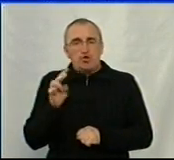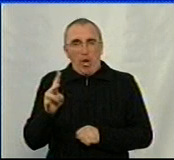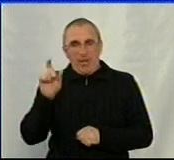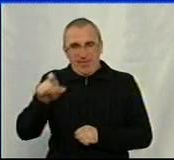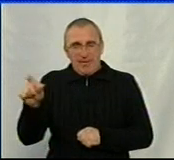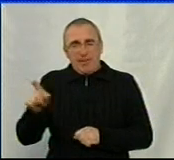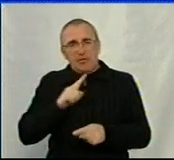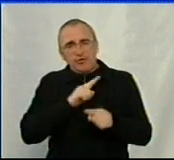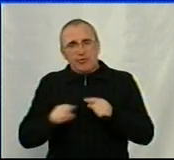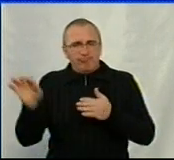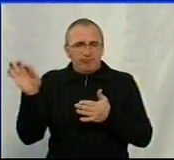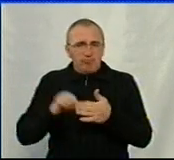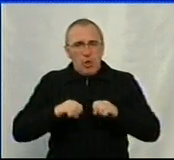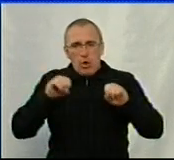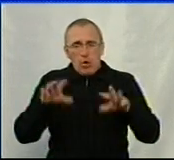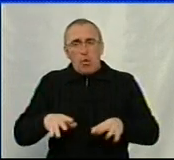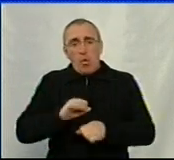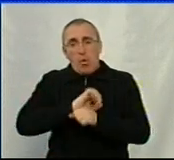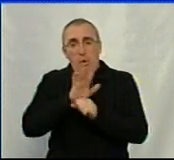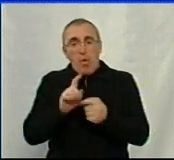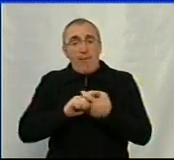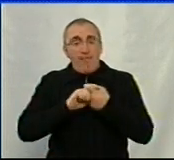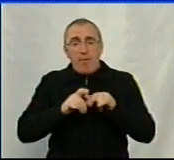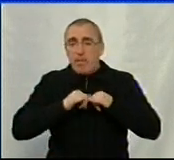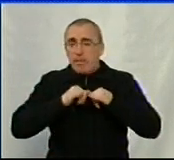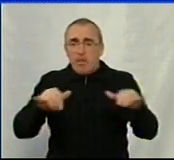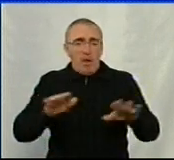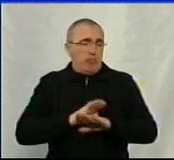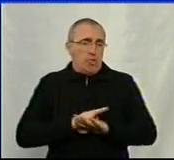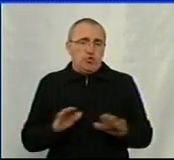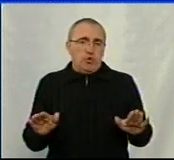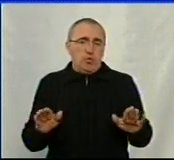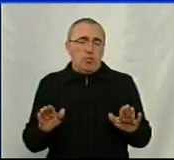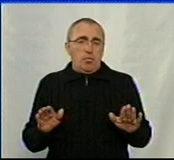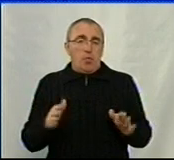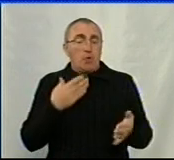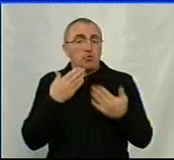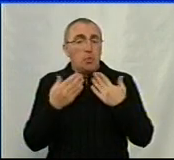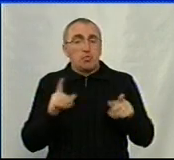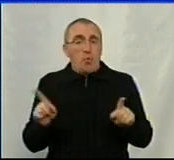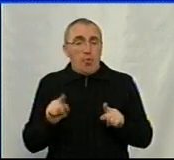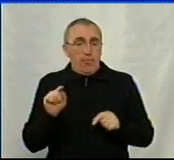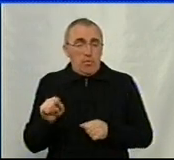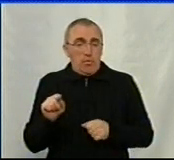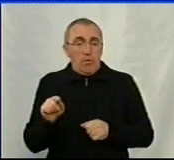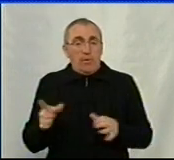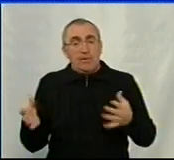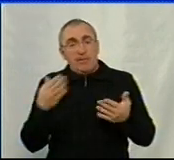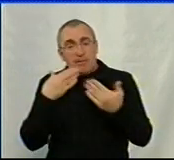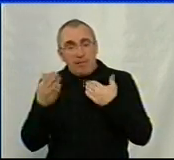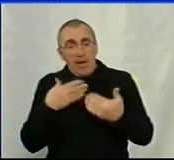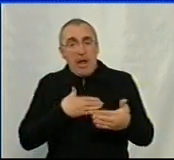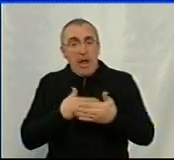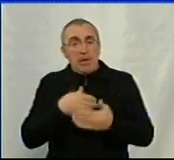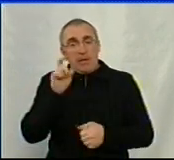швидко необхідні рішення для того, щоб коронавірусна інфекція не поширювалась. А стосовно спілкування з